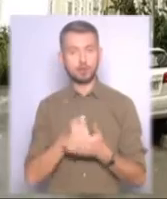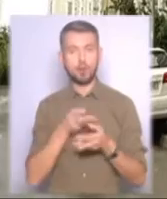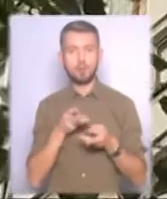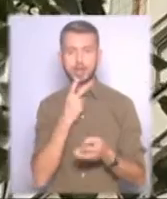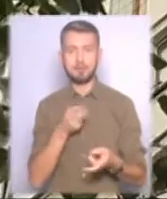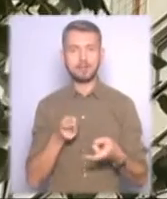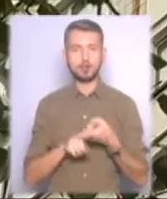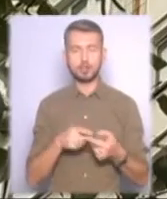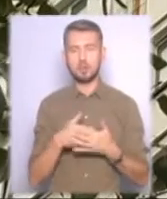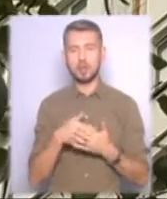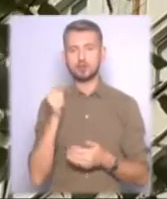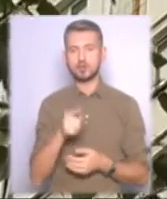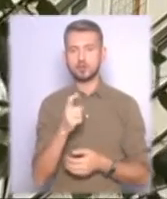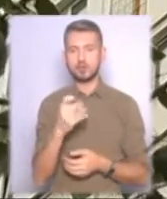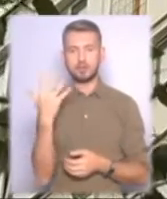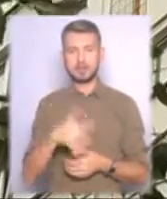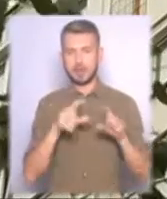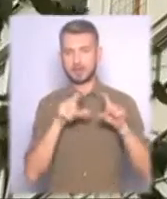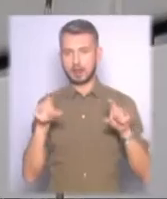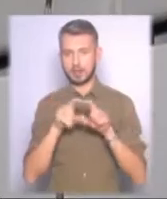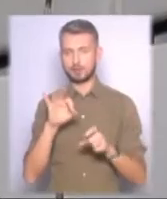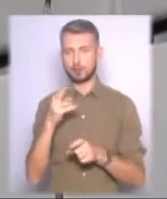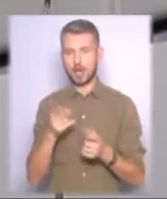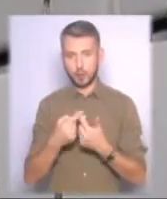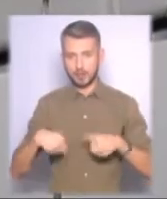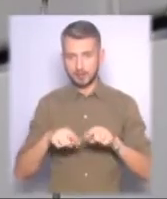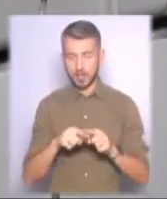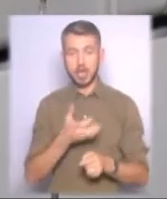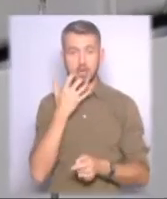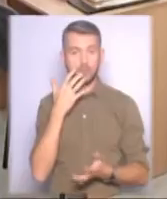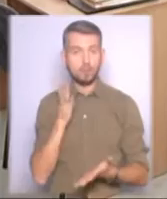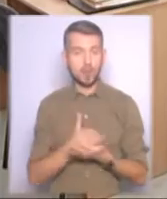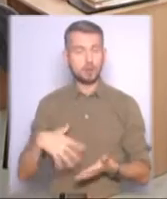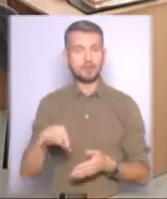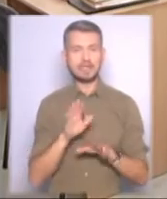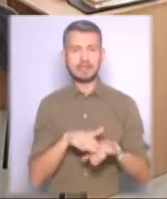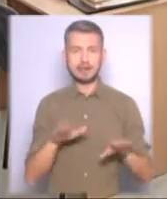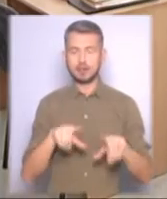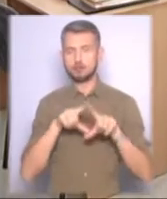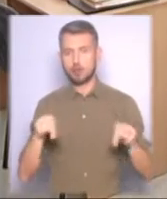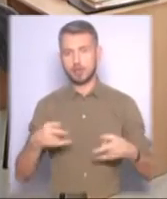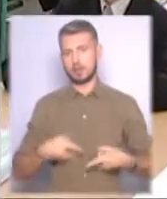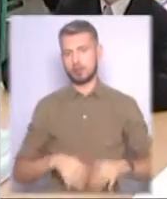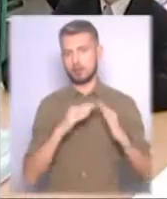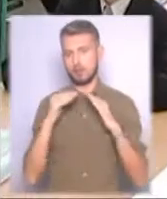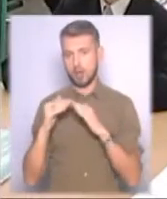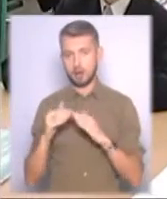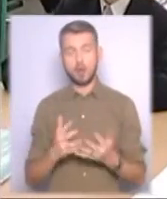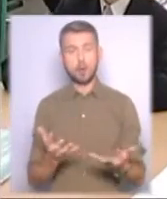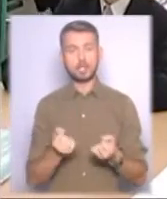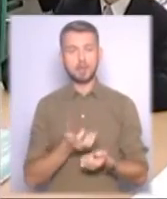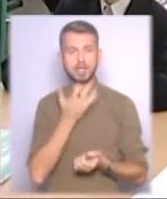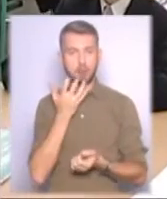підключено майже 1150 закладів соціальної сфери. З теплом уже всі дитсадки, школи та пологові будинки. Отримали